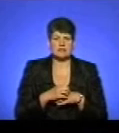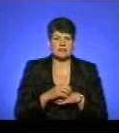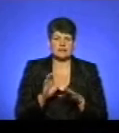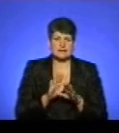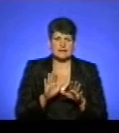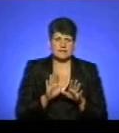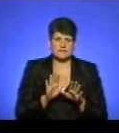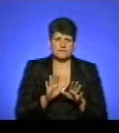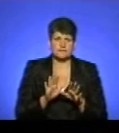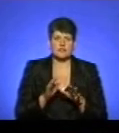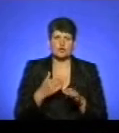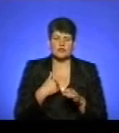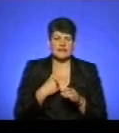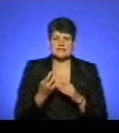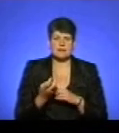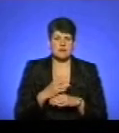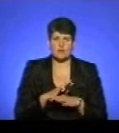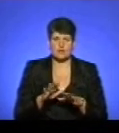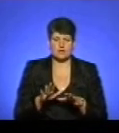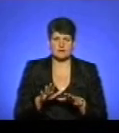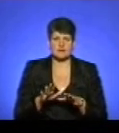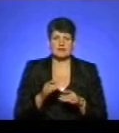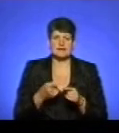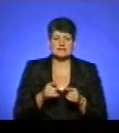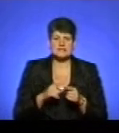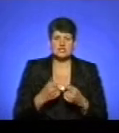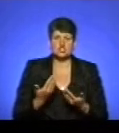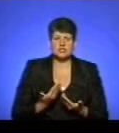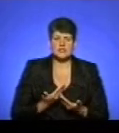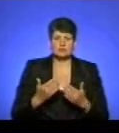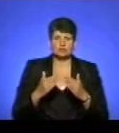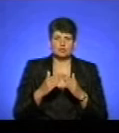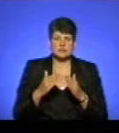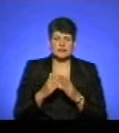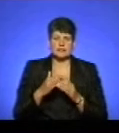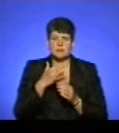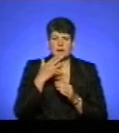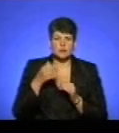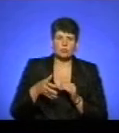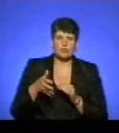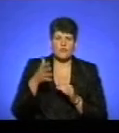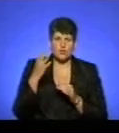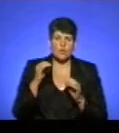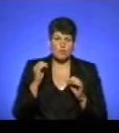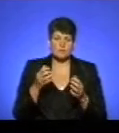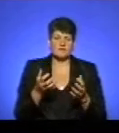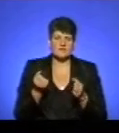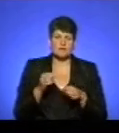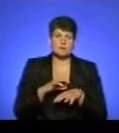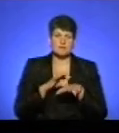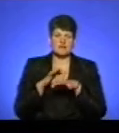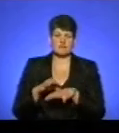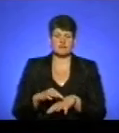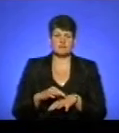Ні, ні, ну так, до нас не приходять, бо то, я кажу, такий жилий будинок, якби багатоповерховий, то може взяв і привів